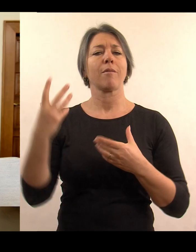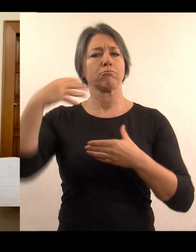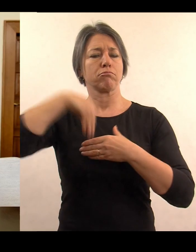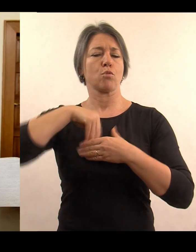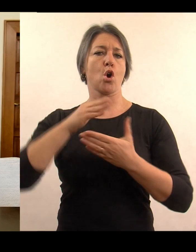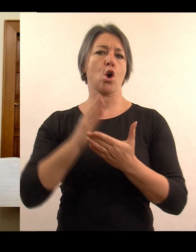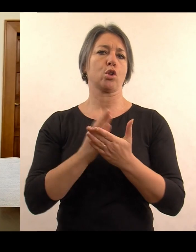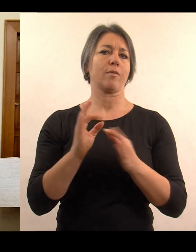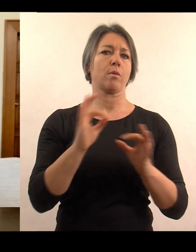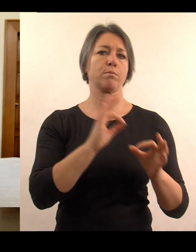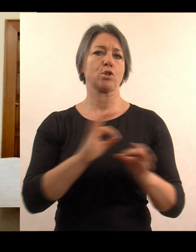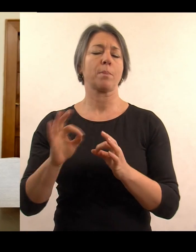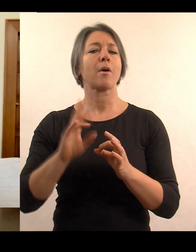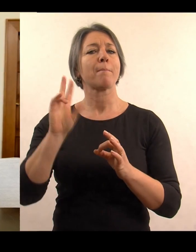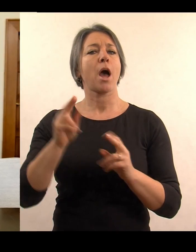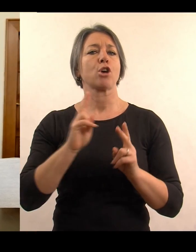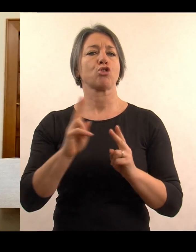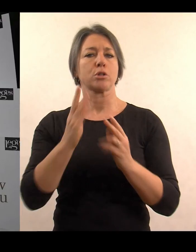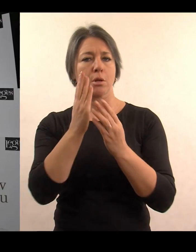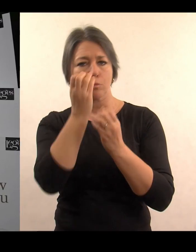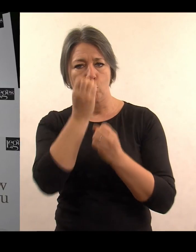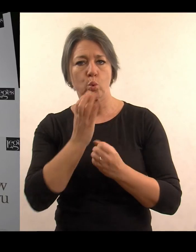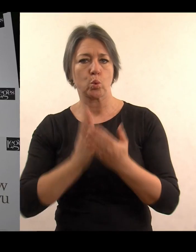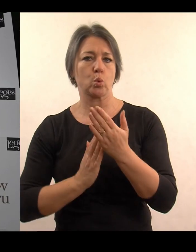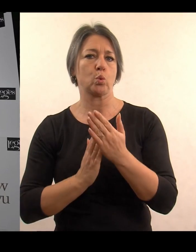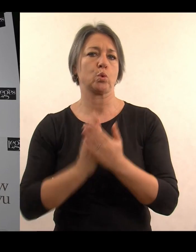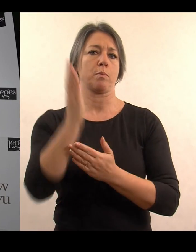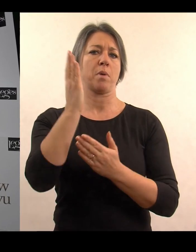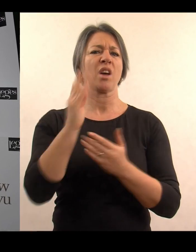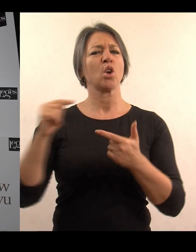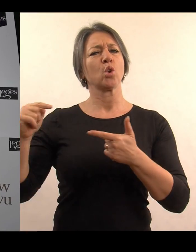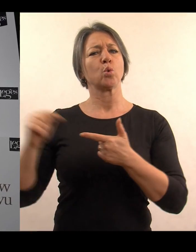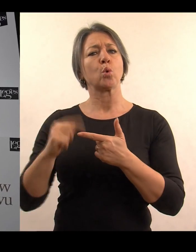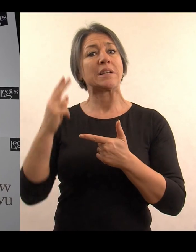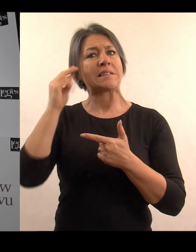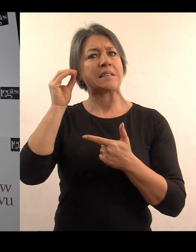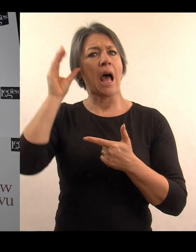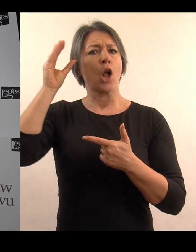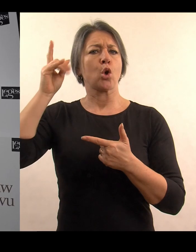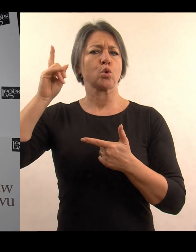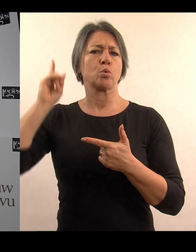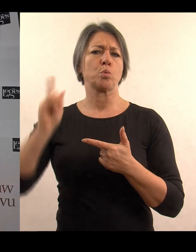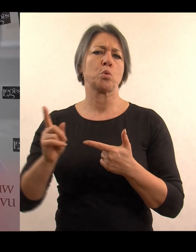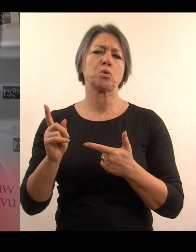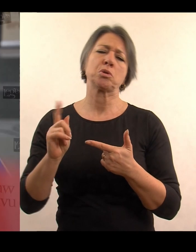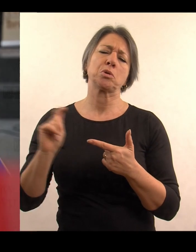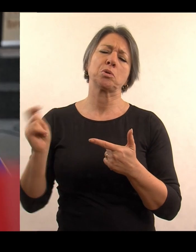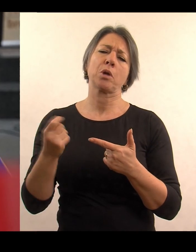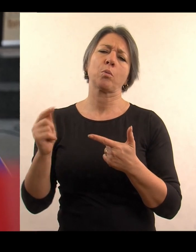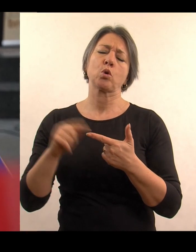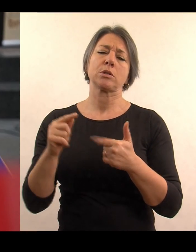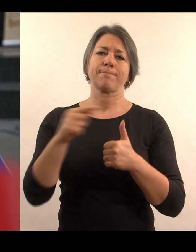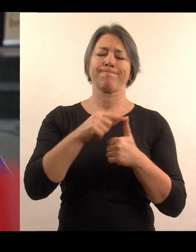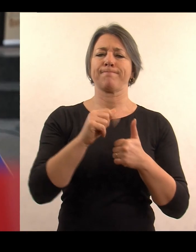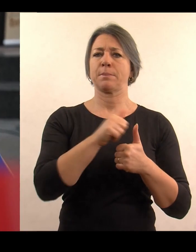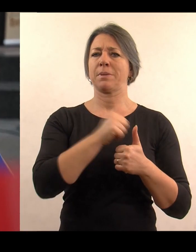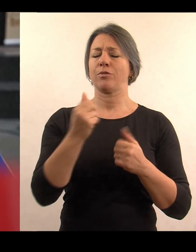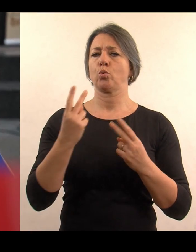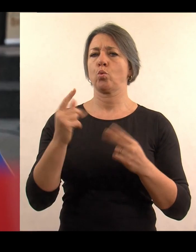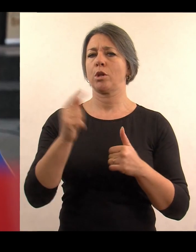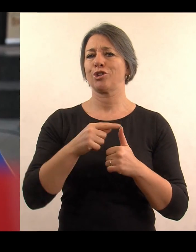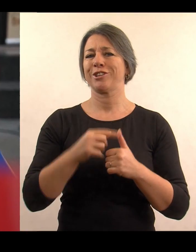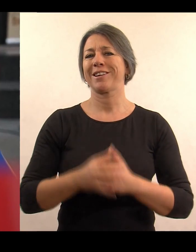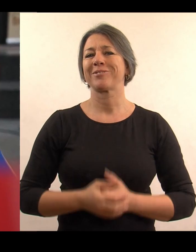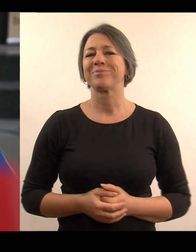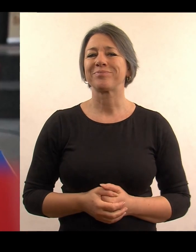více schopnosti a dovednosti, méně klademe důraz na ty znanosti, které jsou v těch základech společenských věd. Co by